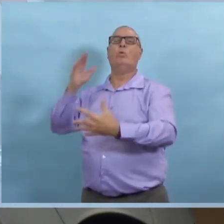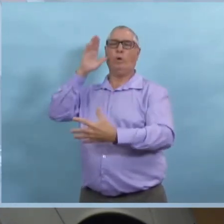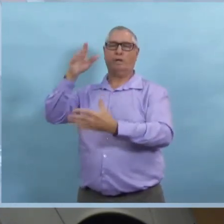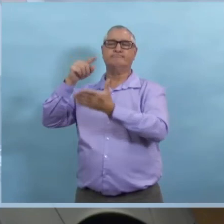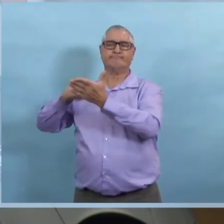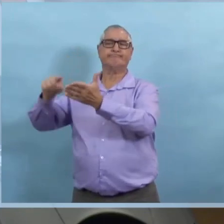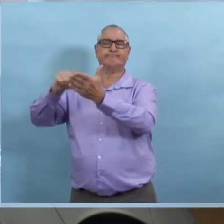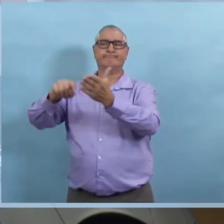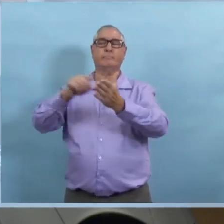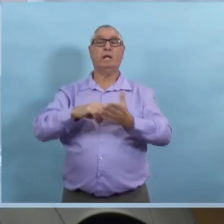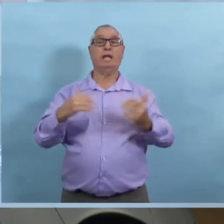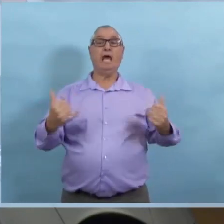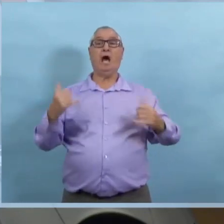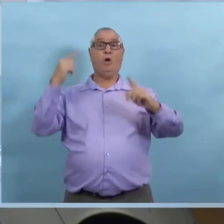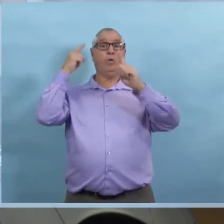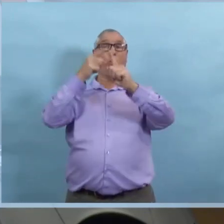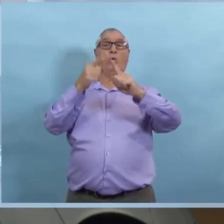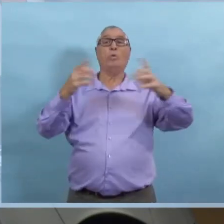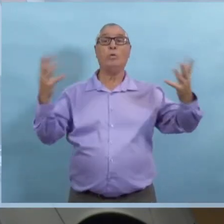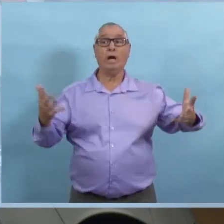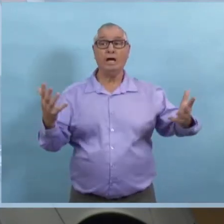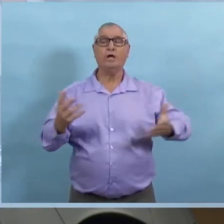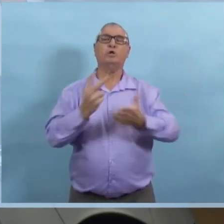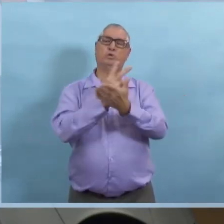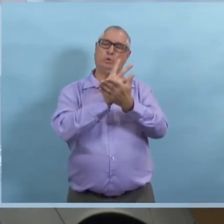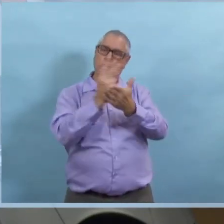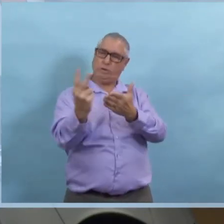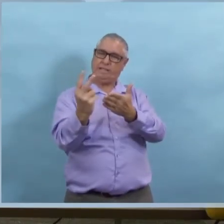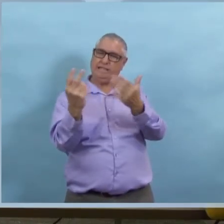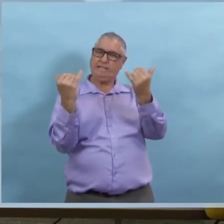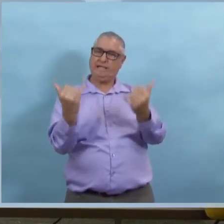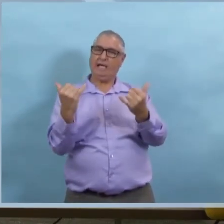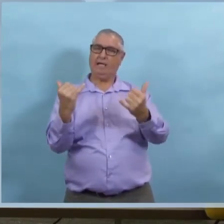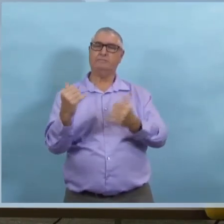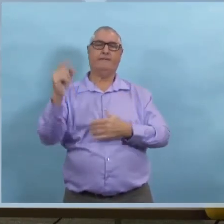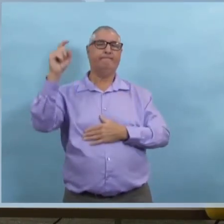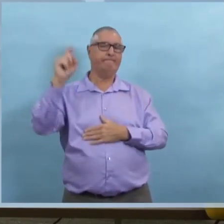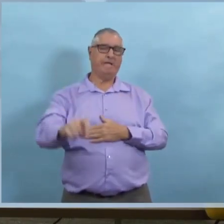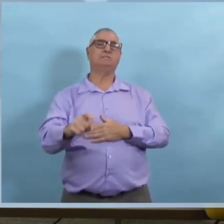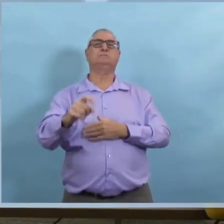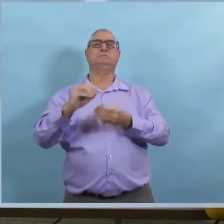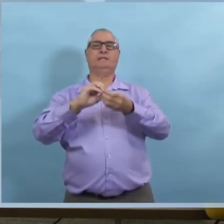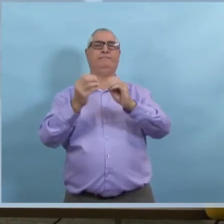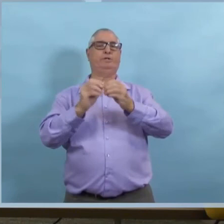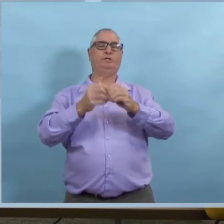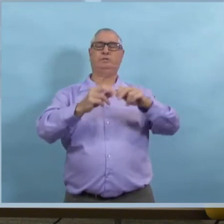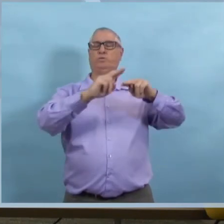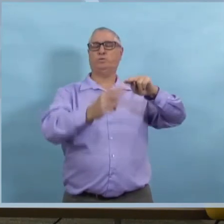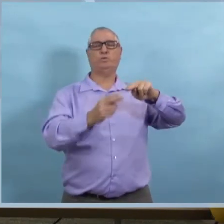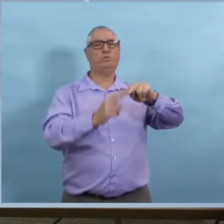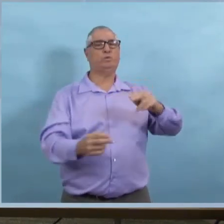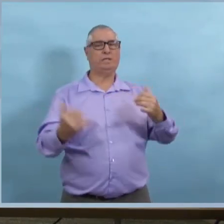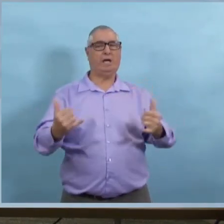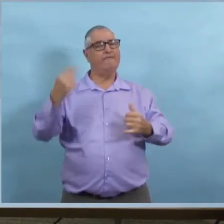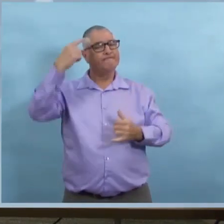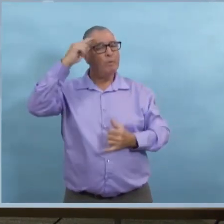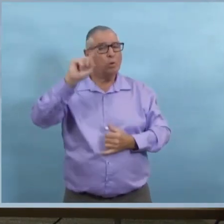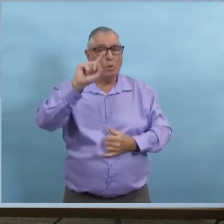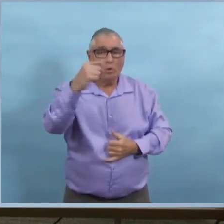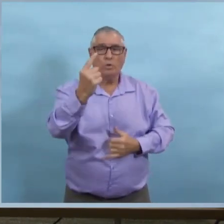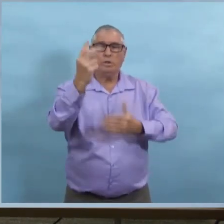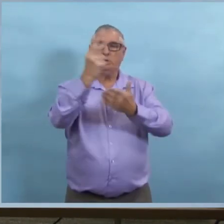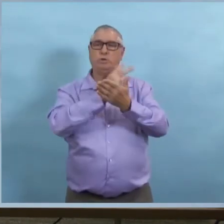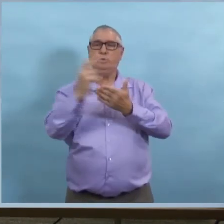sécurité et que, bon, pour les deux prochaines semaines, on va avoir des restrictions supplémentaires. On a l'occasion là d'appuyer sur le bouton de redémarrage et on attend avec